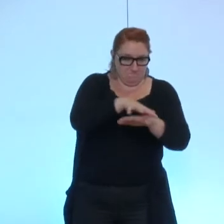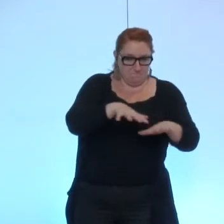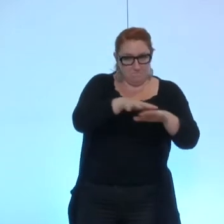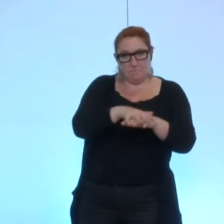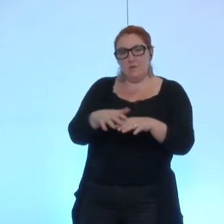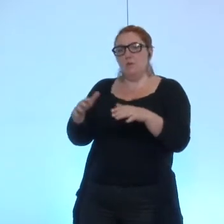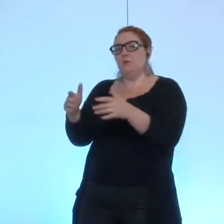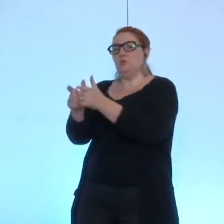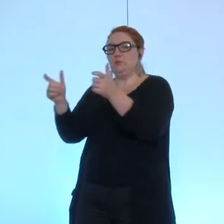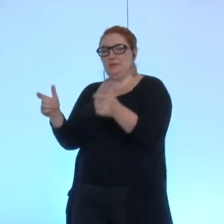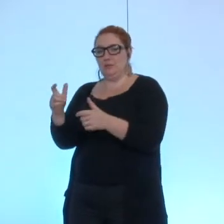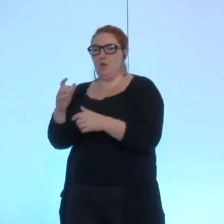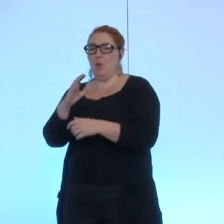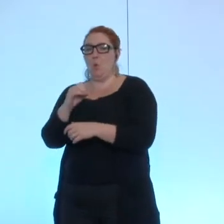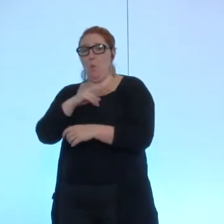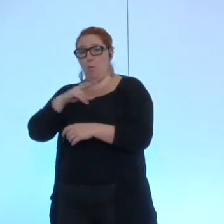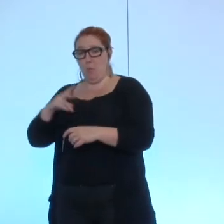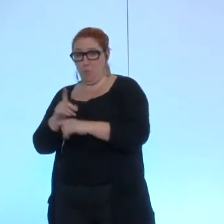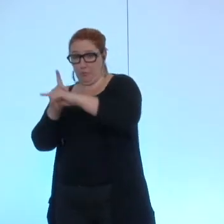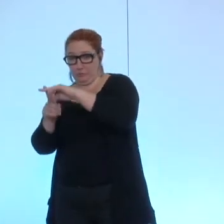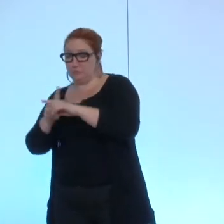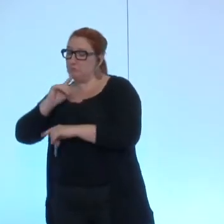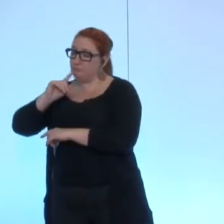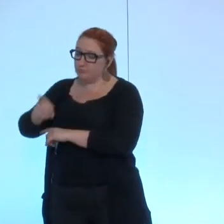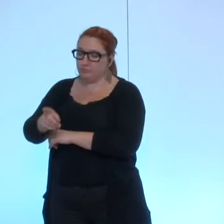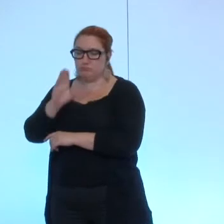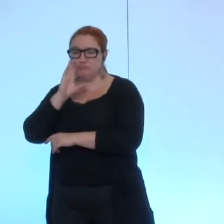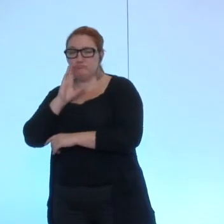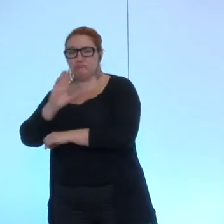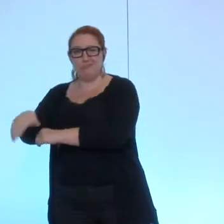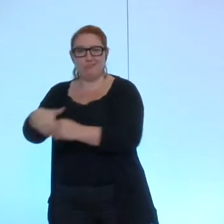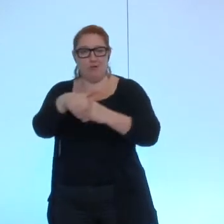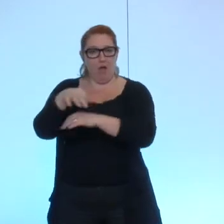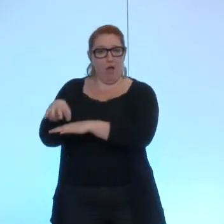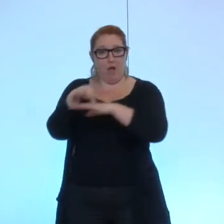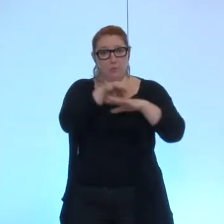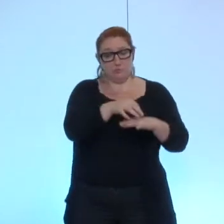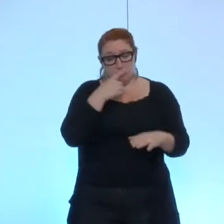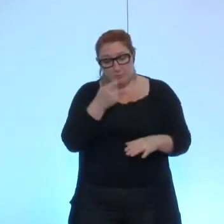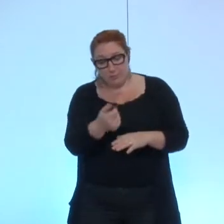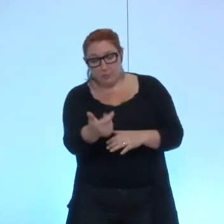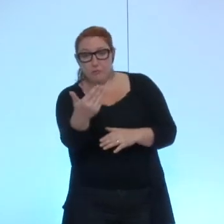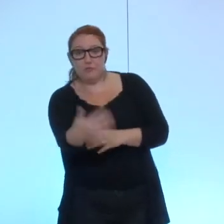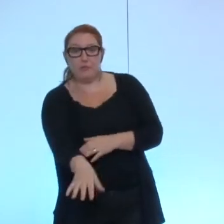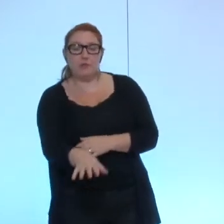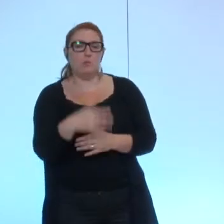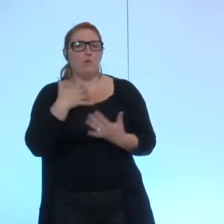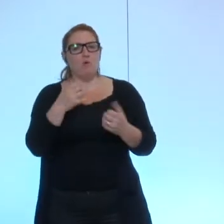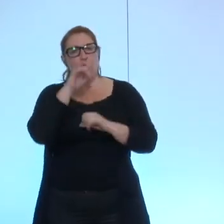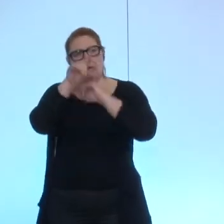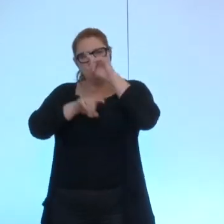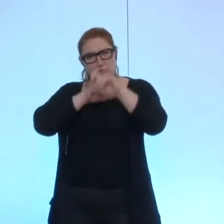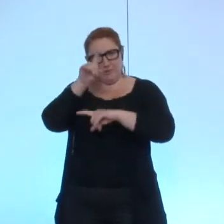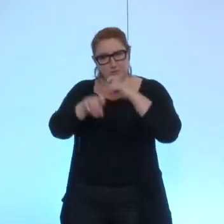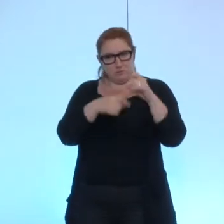accompagnement donc là ça va se terminer moi j'ai quelques questions qu'est-ce qui nous assure qu'une